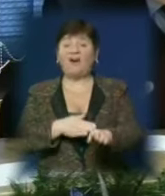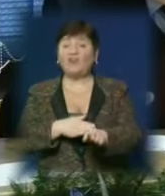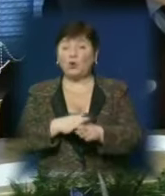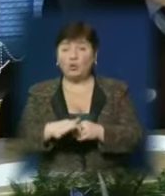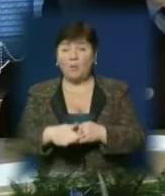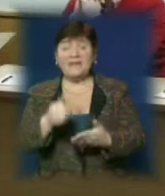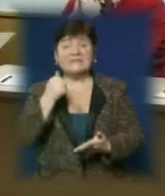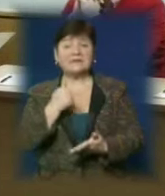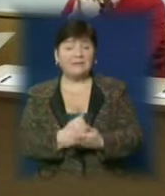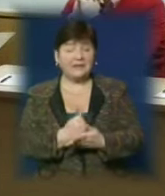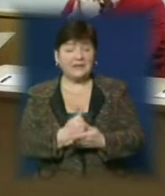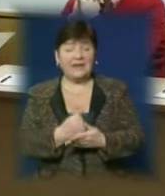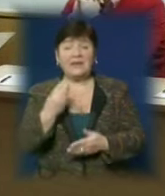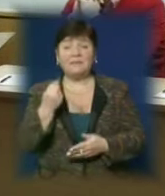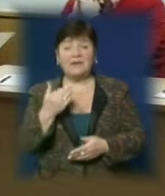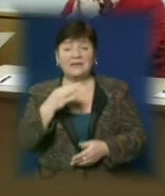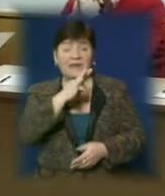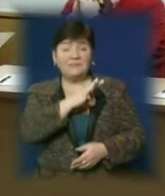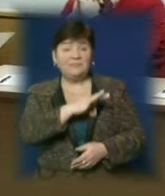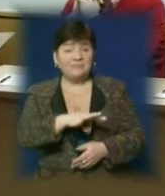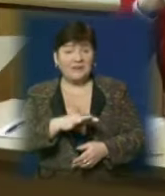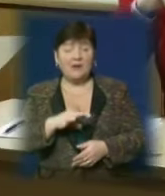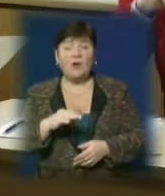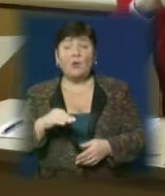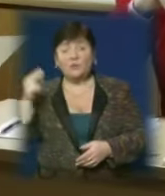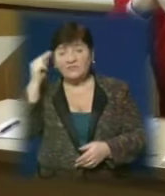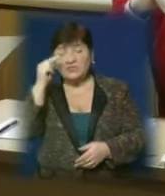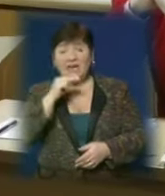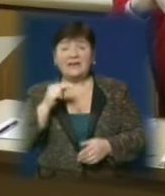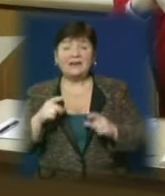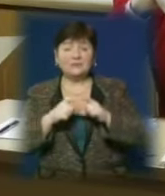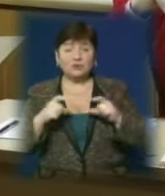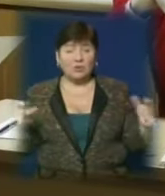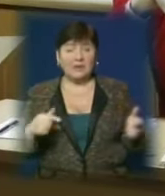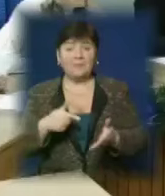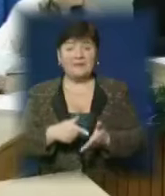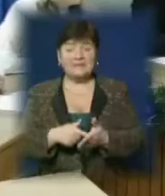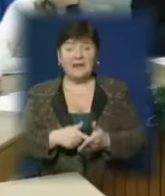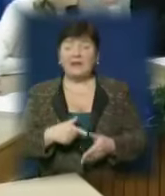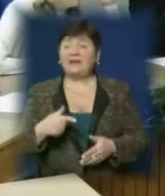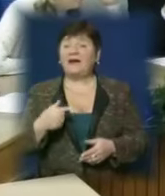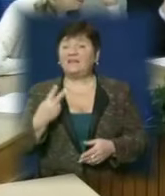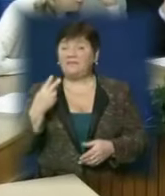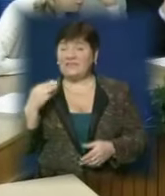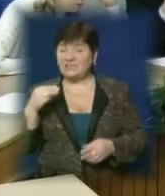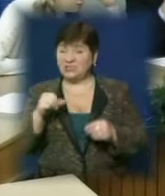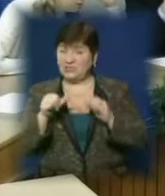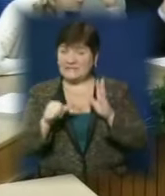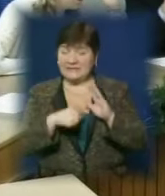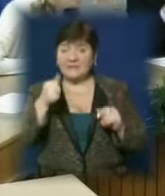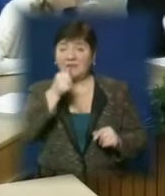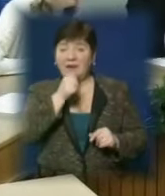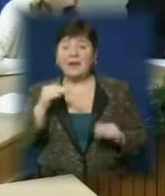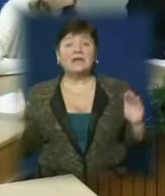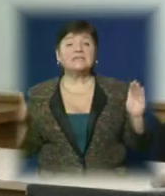затвердили і ліміти споживання енергоносіїв у навчально-виховних закладах міста на 2016 рік. Зменшити